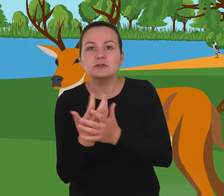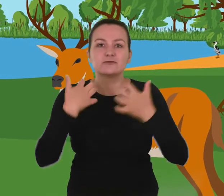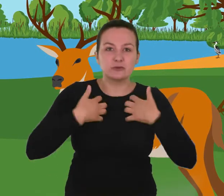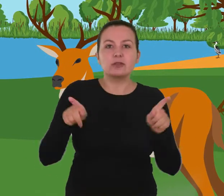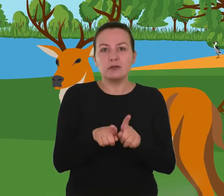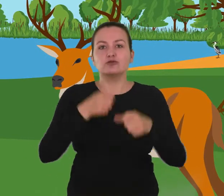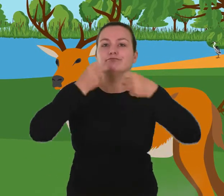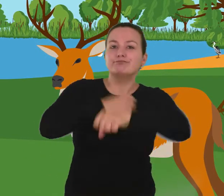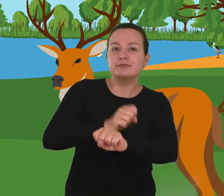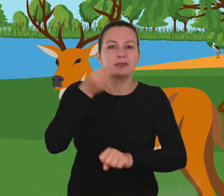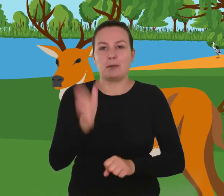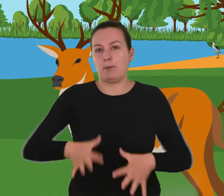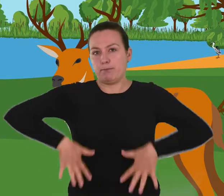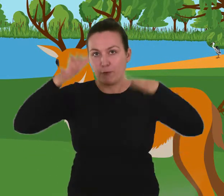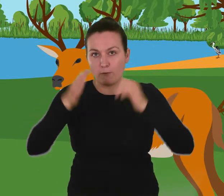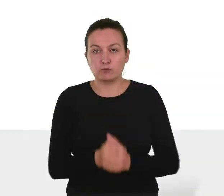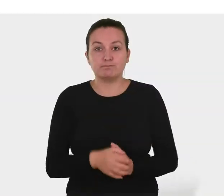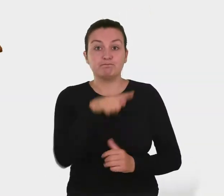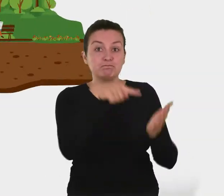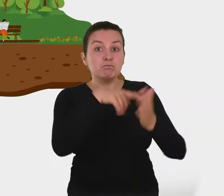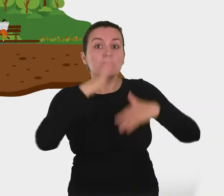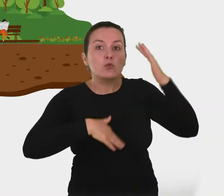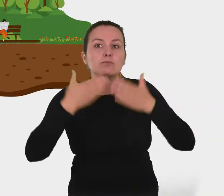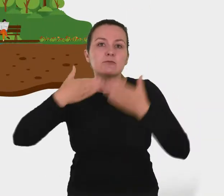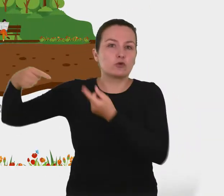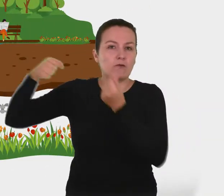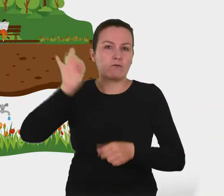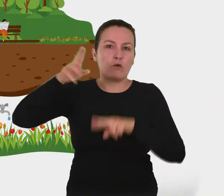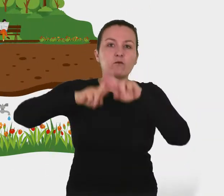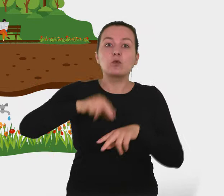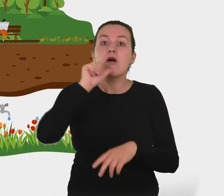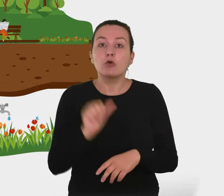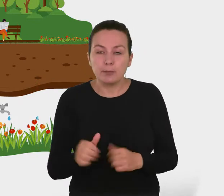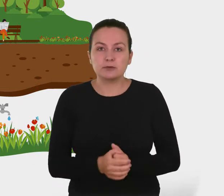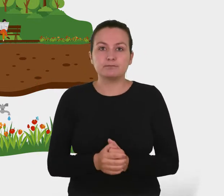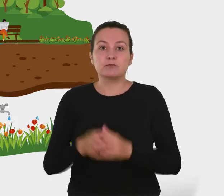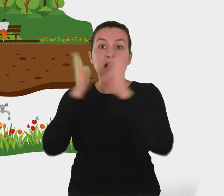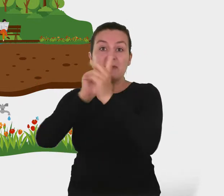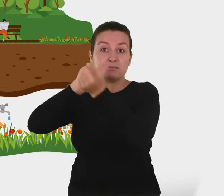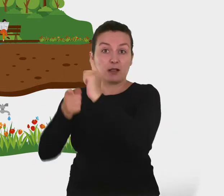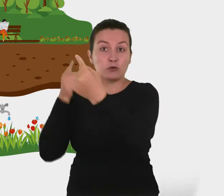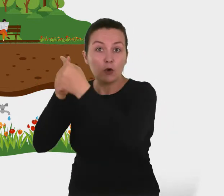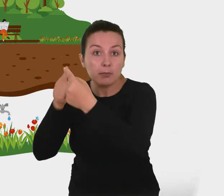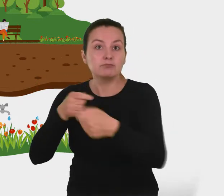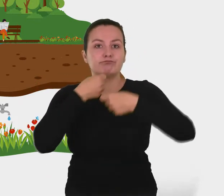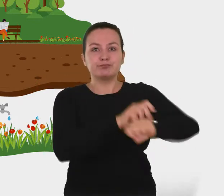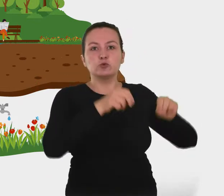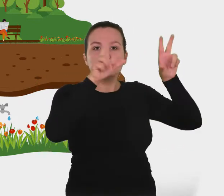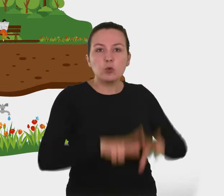potrzebną roślinom i zwierzętom, a także chroni przed powodzią. Infrastruktura ta powstała dzięki dofinansowaniu z funduszy europejskich.